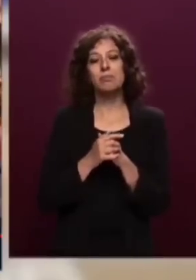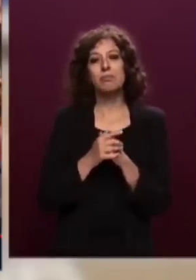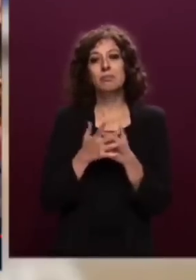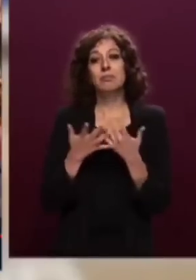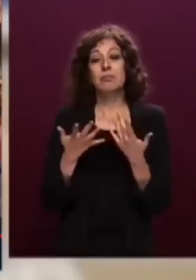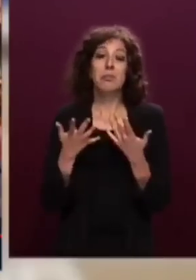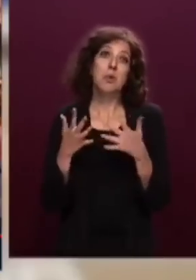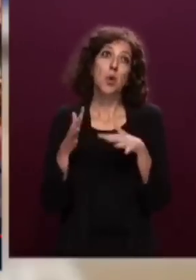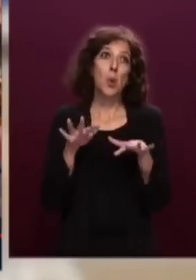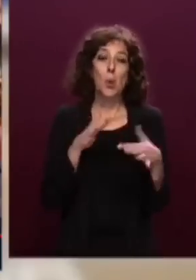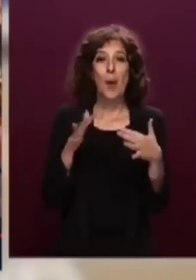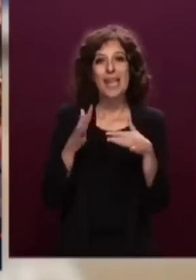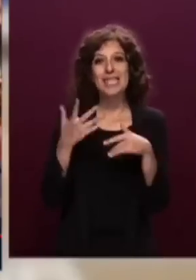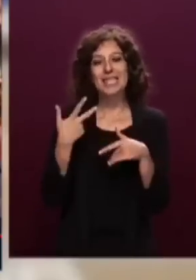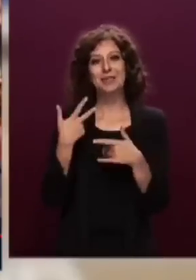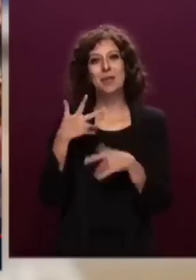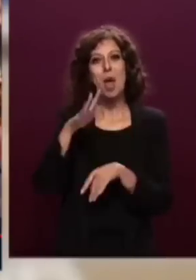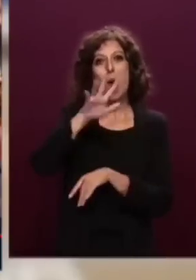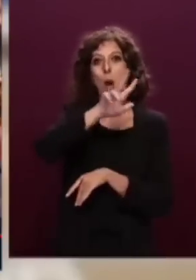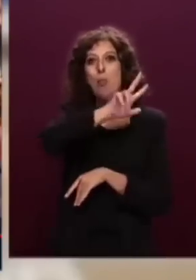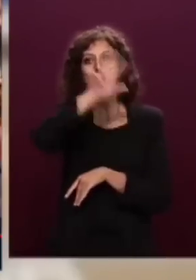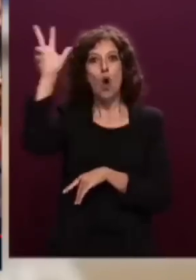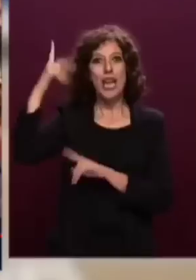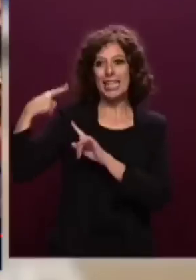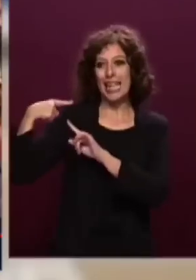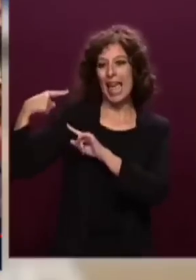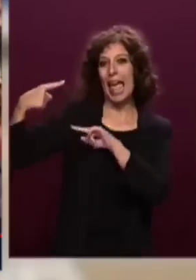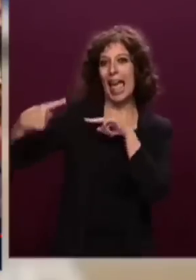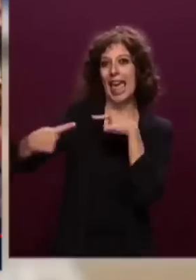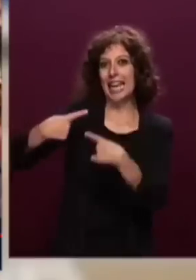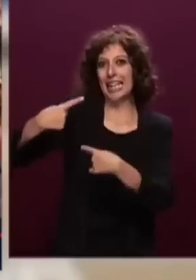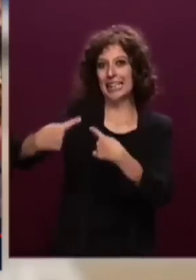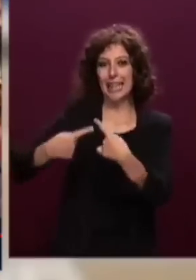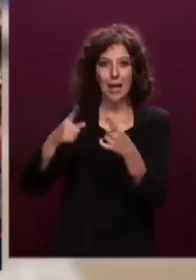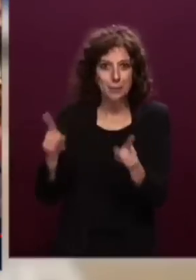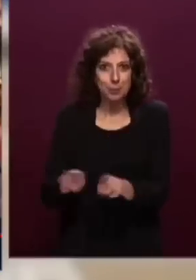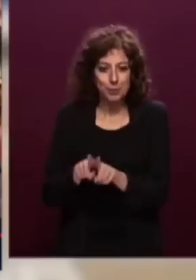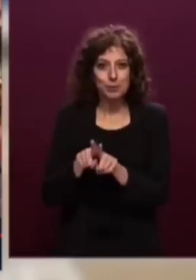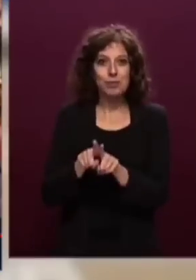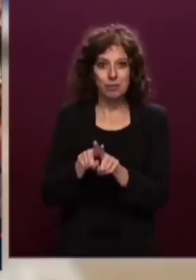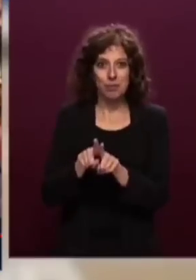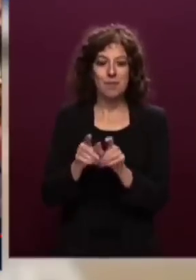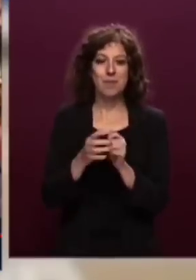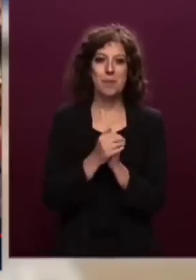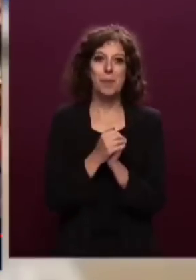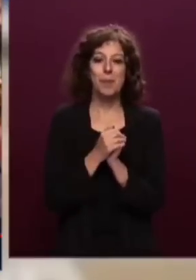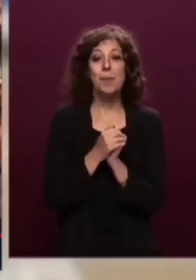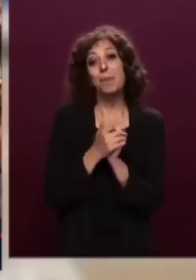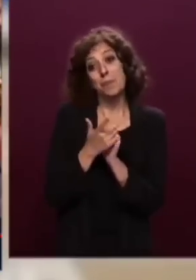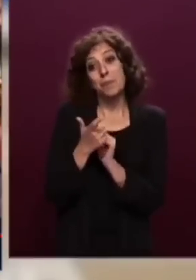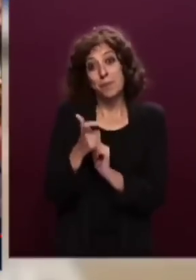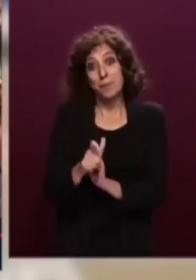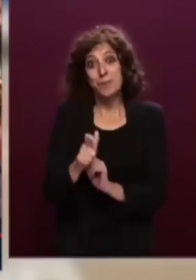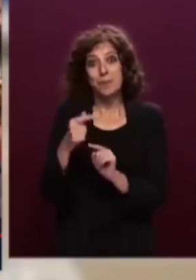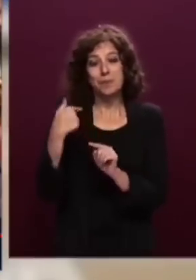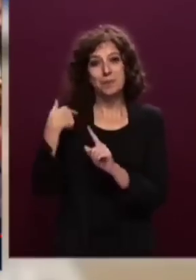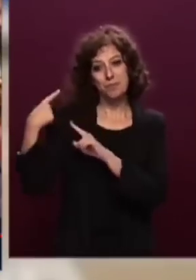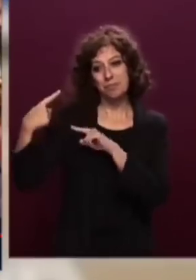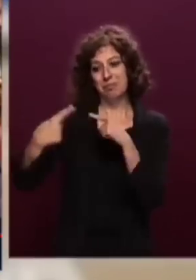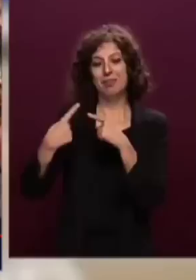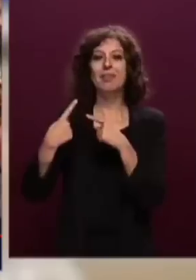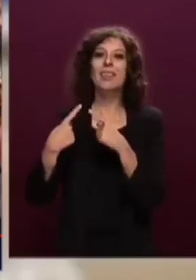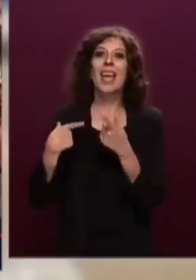postmoderna delle monarchie ereditarie. Tante consorterie hanno brigato per raggiungere questo